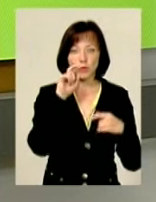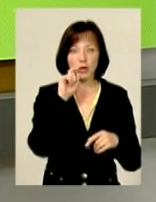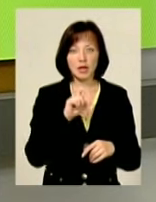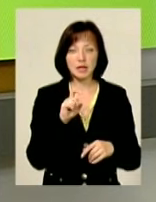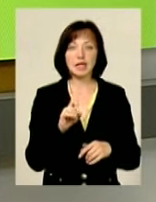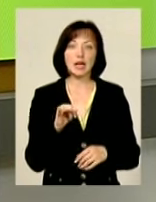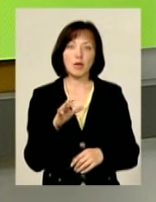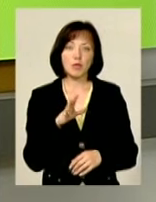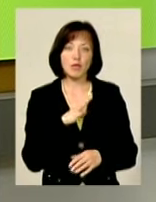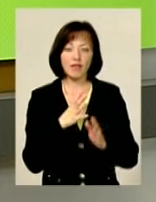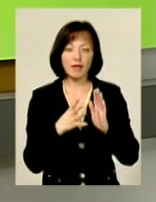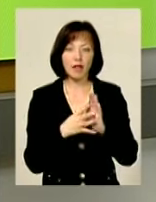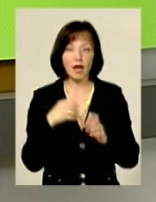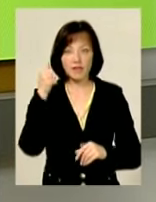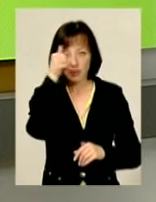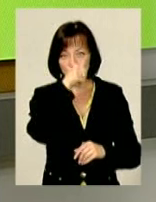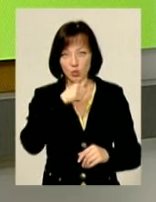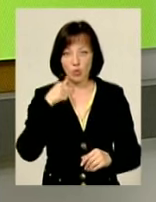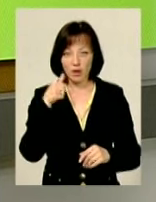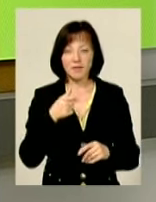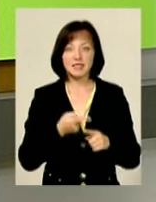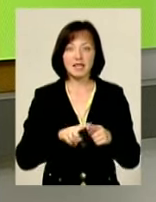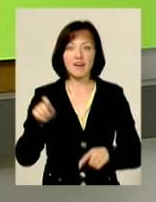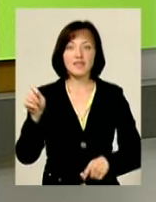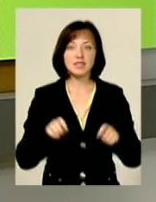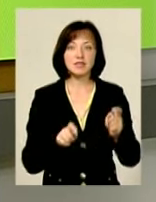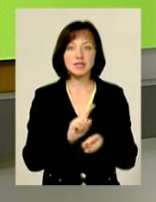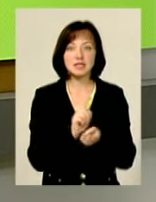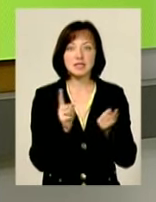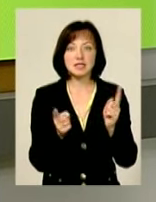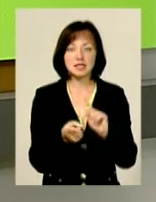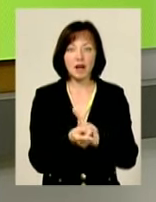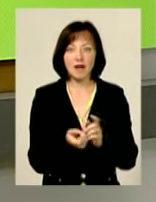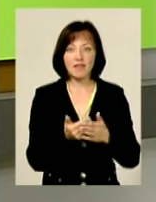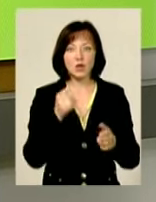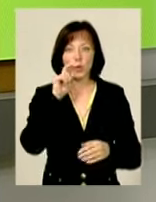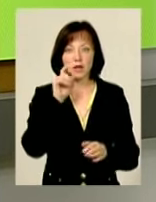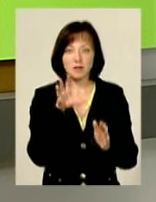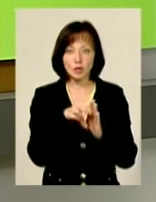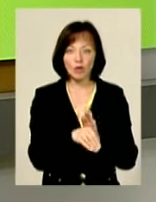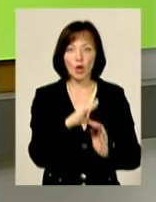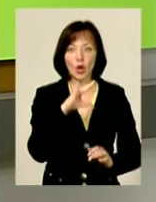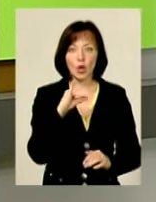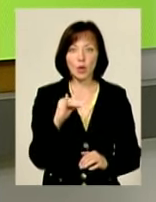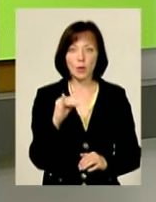І він проіснував 9 років. Він став одним фестивалем від України, який війшов в ЮНЕСКО.